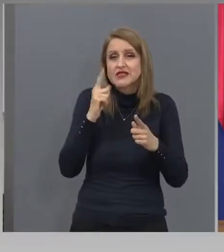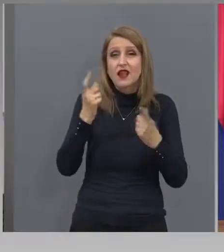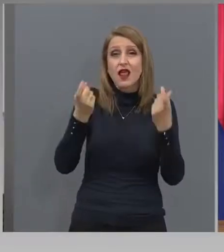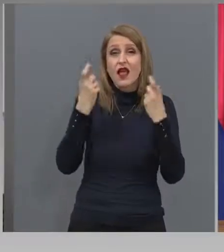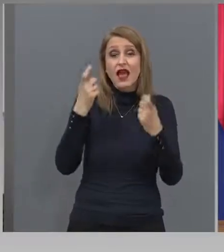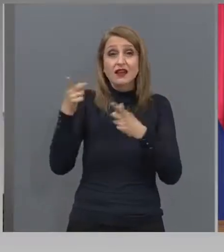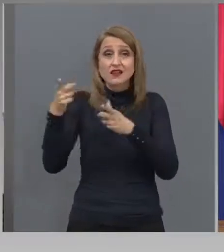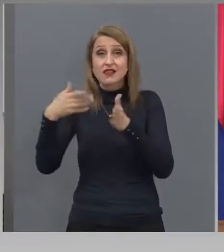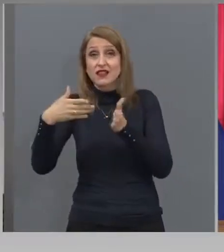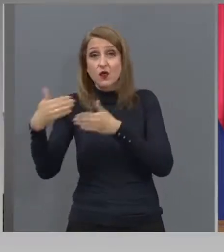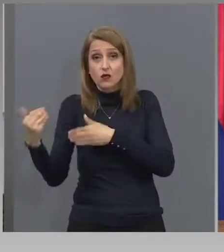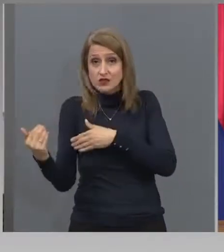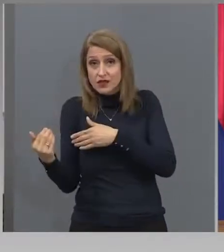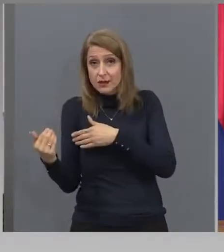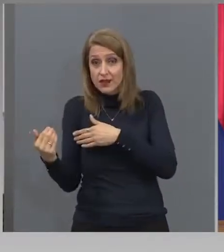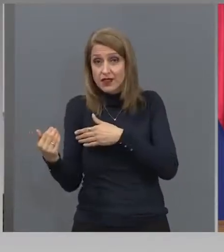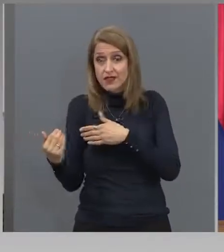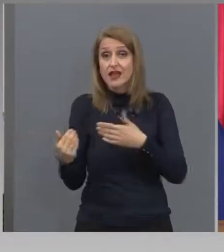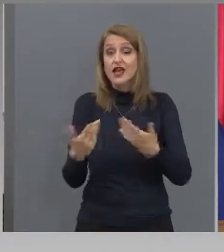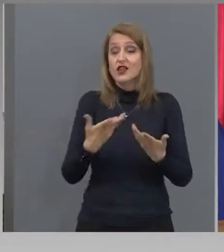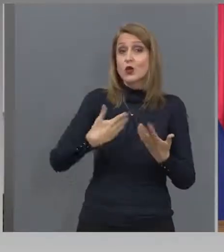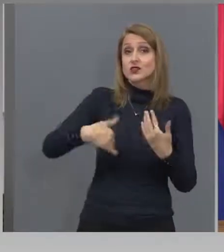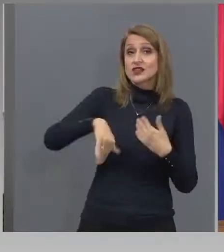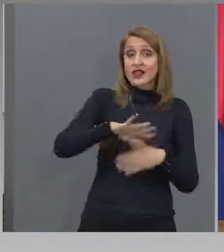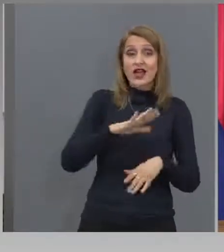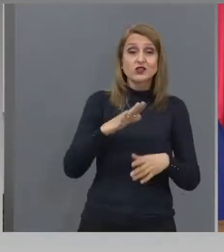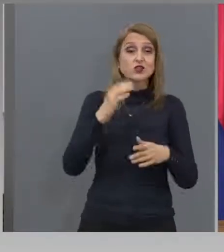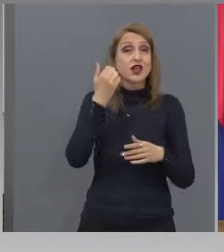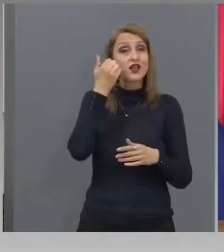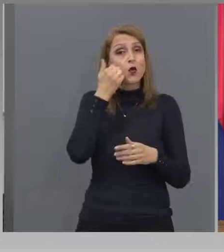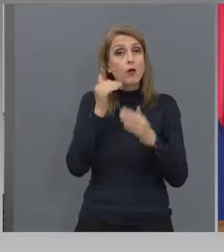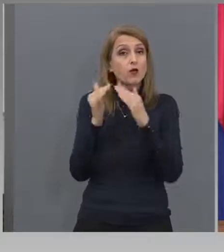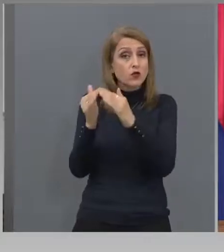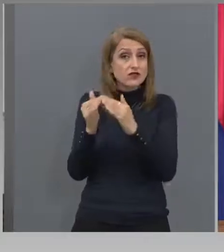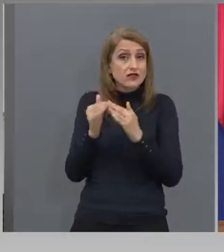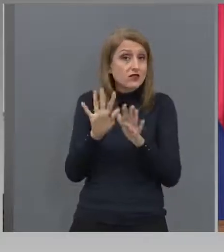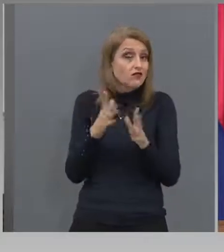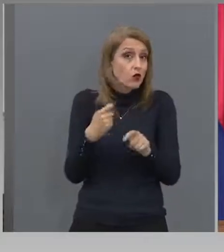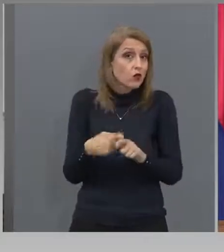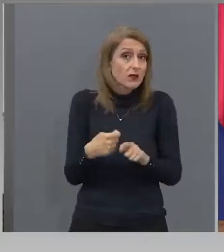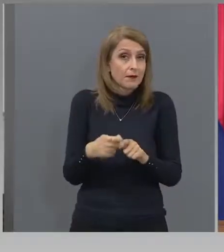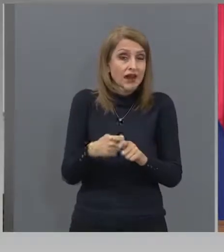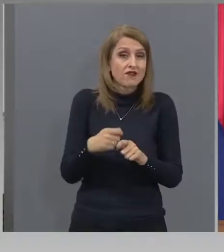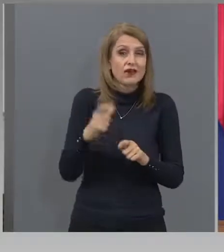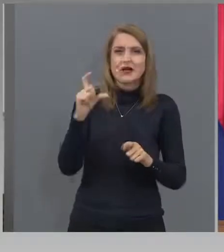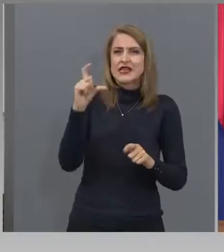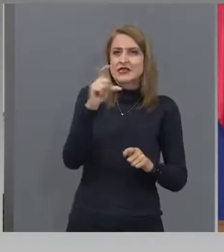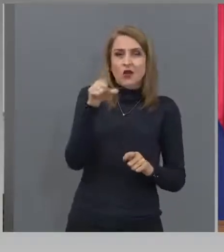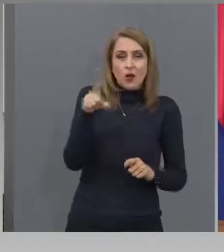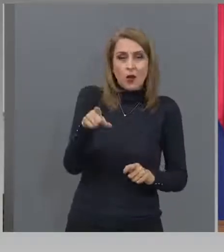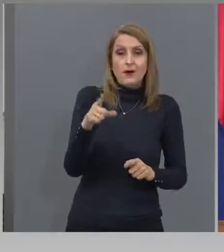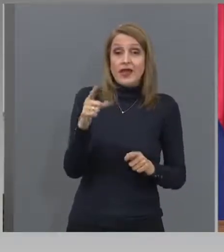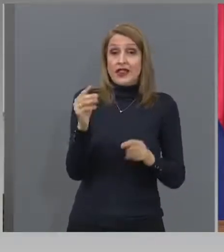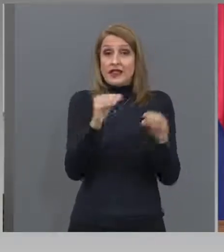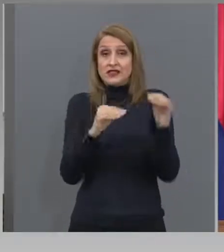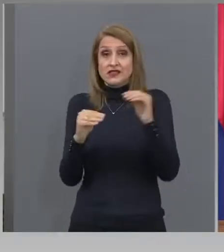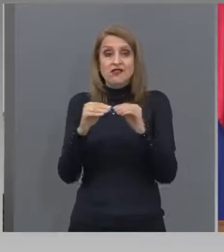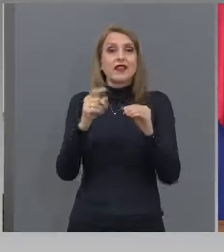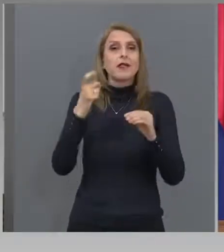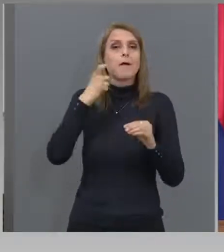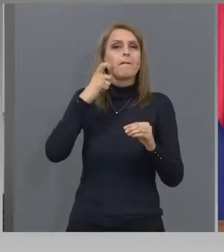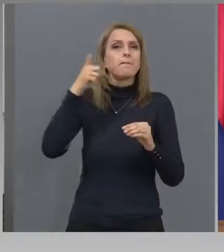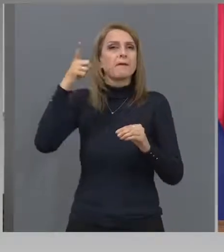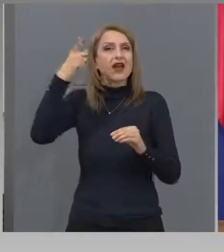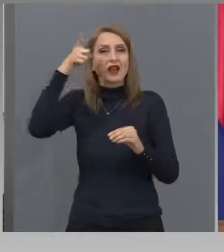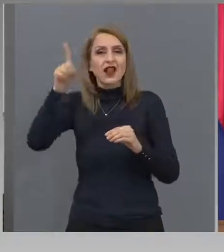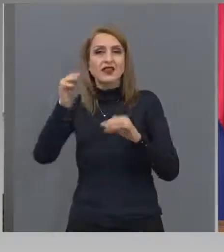отстъпят. Но с нашия долгър за добро съседство, с това, което направихме с Копьев, което направихме след това на съвета, берлинският процес, който,